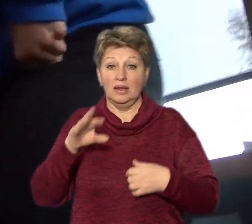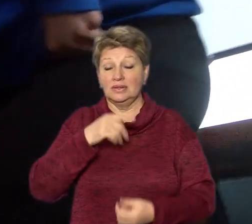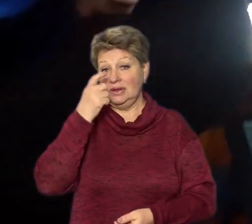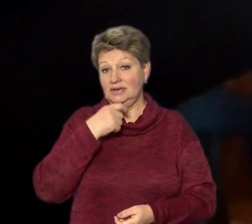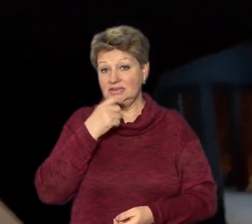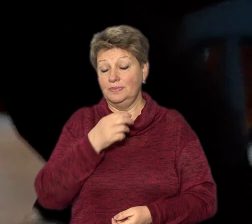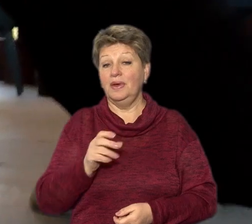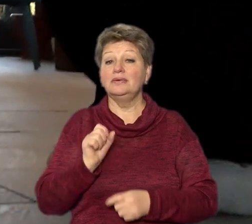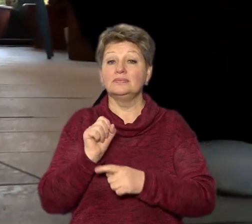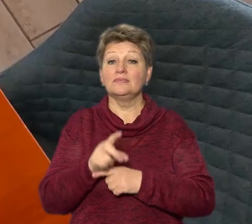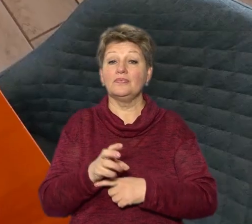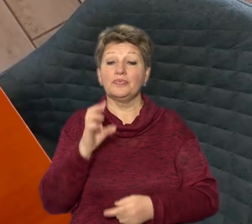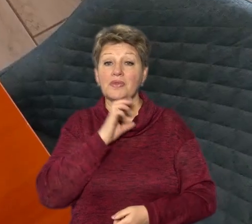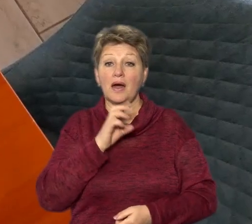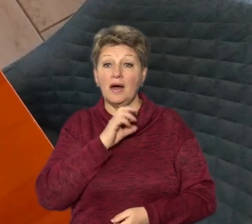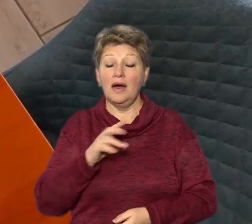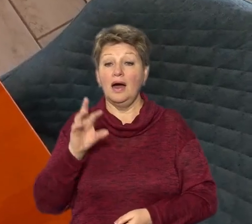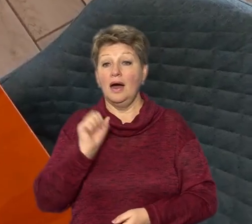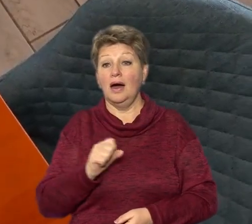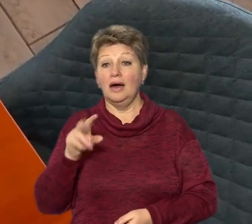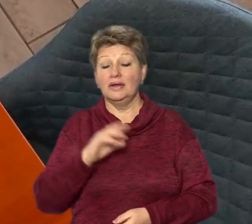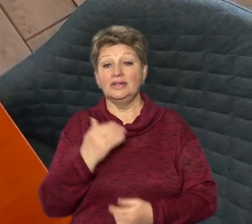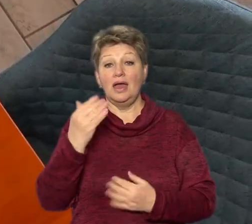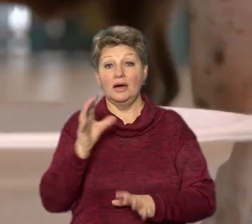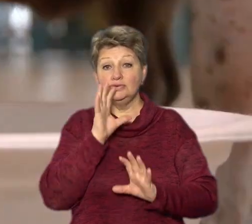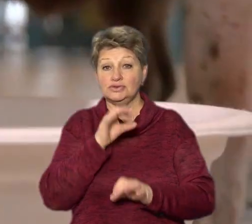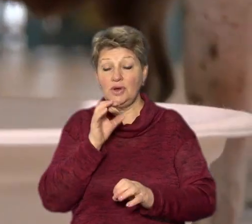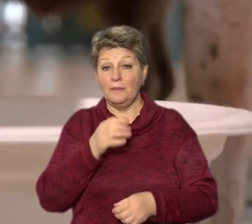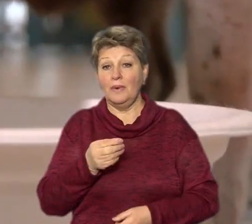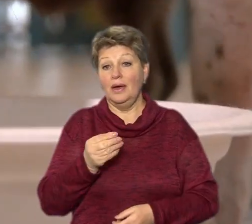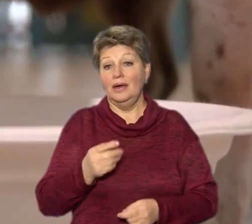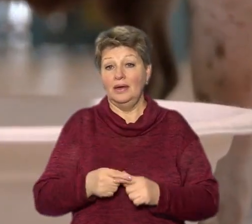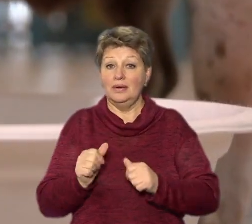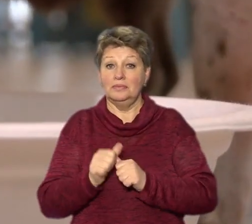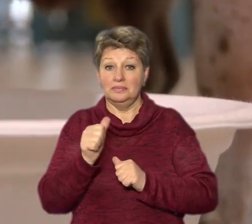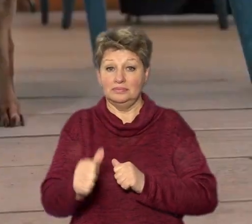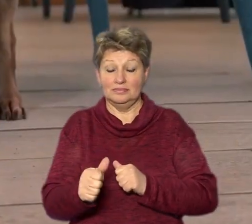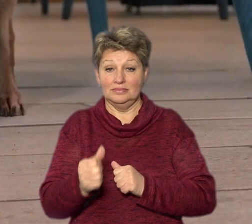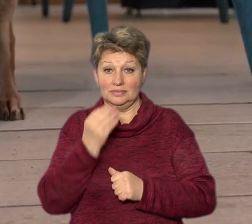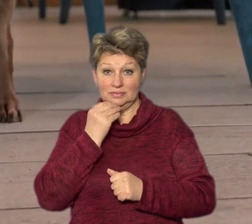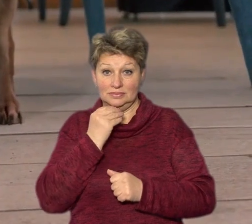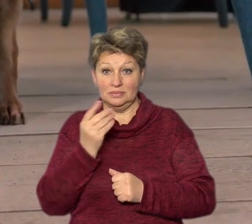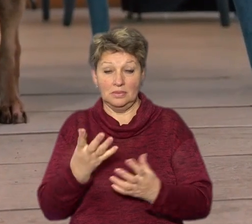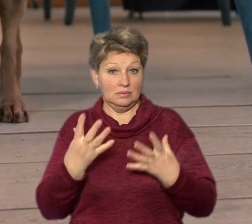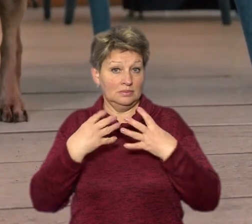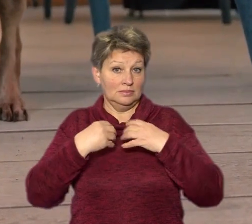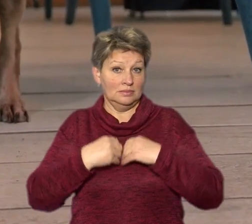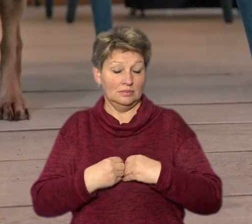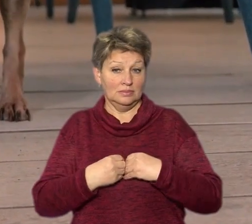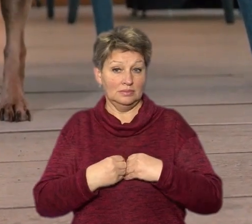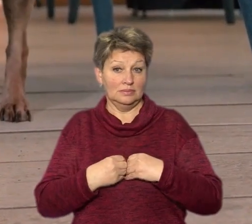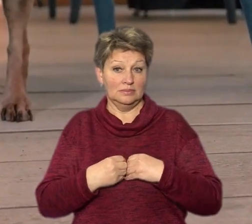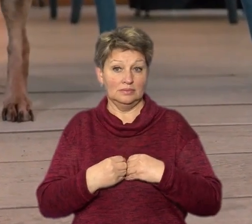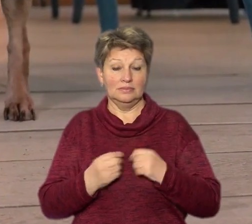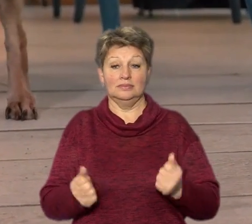для карликового пінчера – папучіно. Говорить, його пуся куштує вперше. Майже все з'їла, а не що спочатку, бачила, заривала